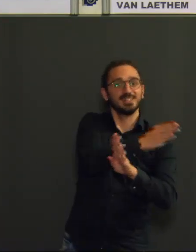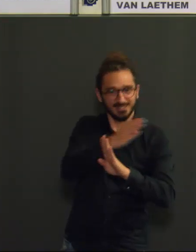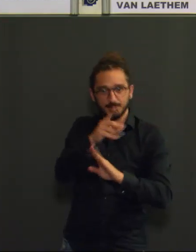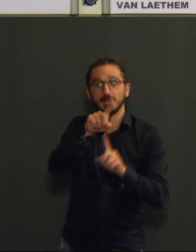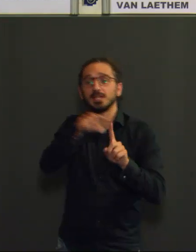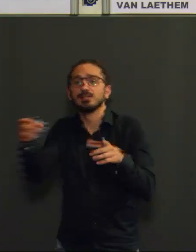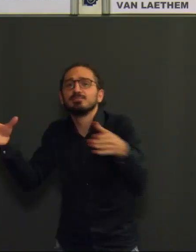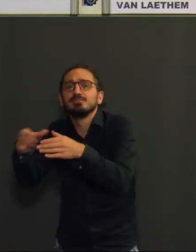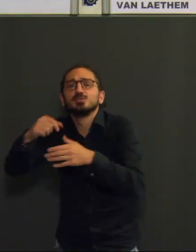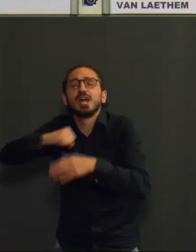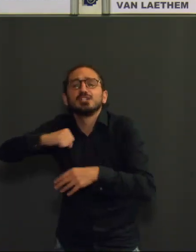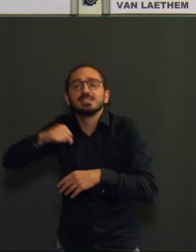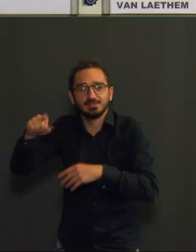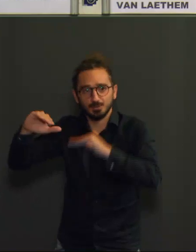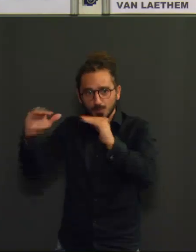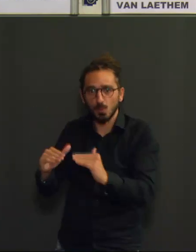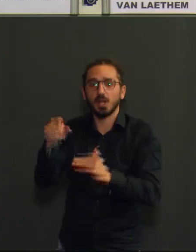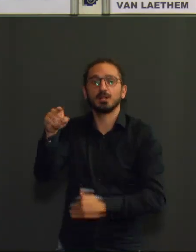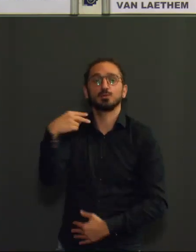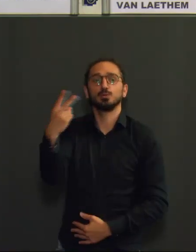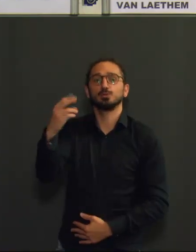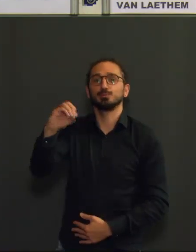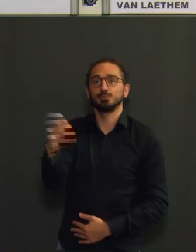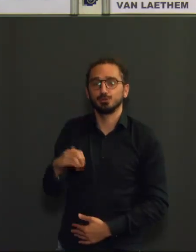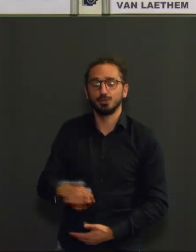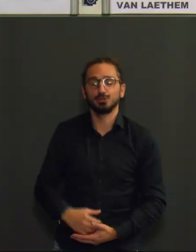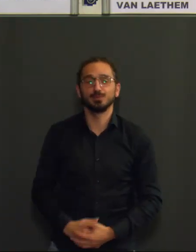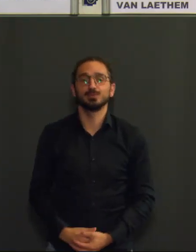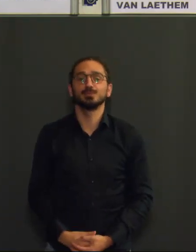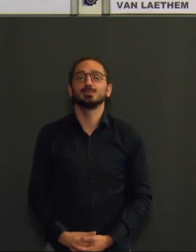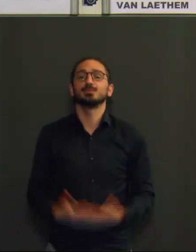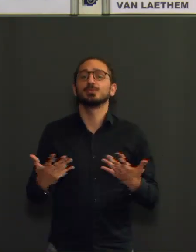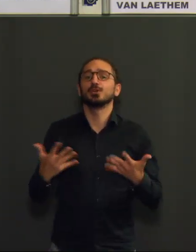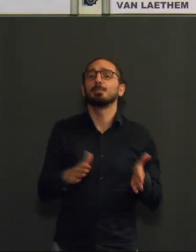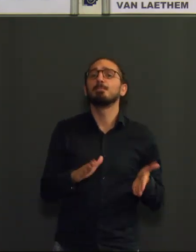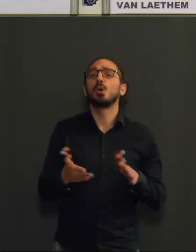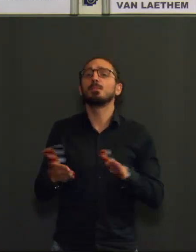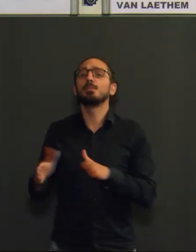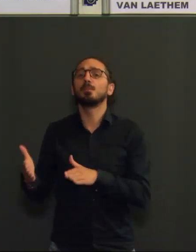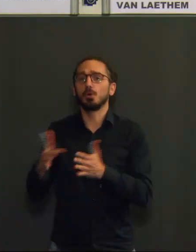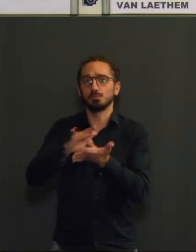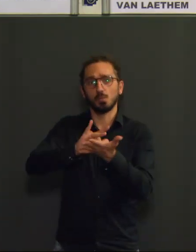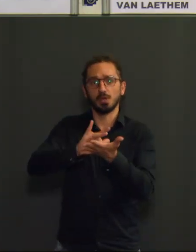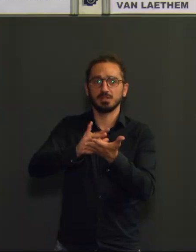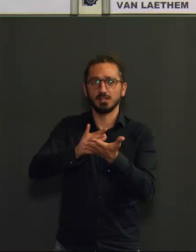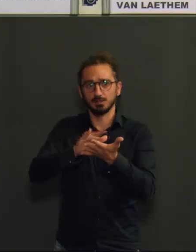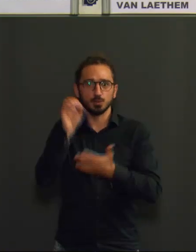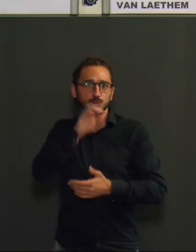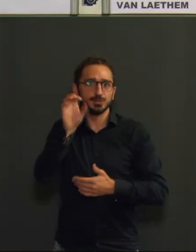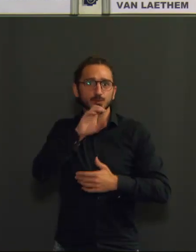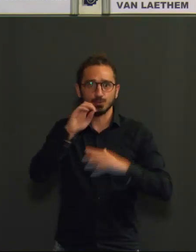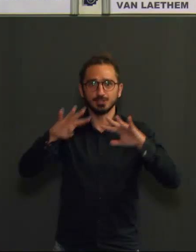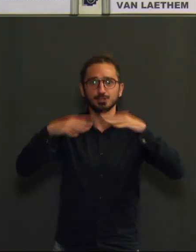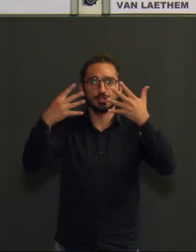nous déplorons actuellement encore un certain nombre de décès. C'est actuellement en moyenne 19 décès par jour, à nouveau à mettre en perspective